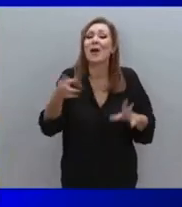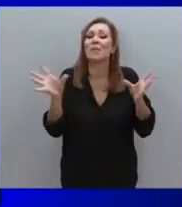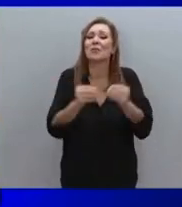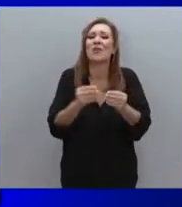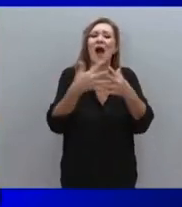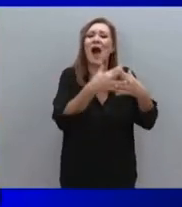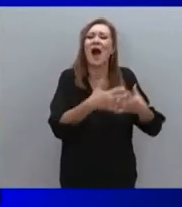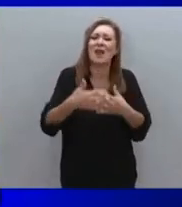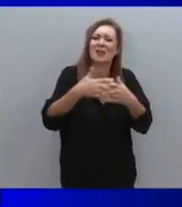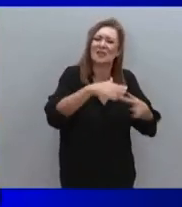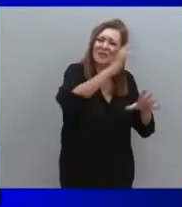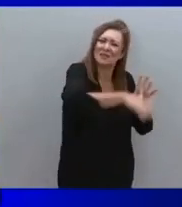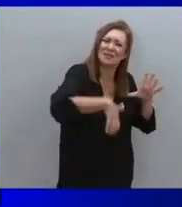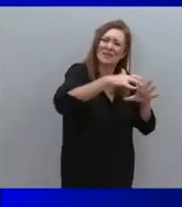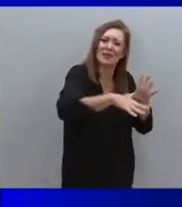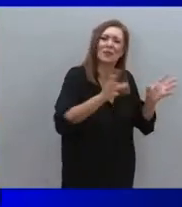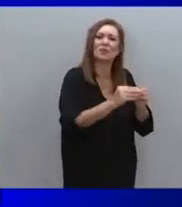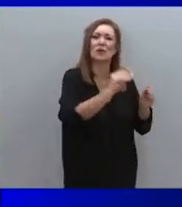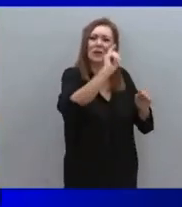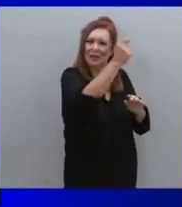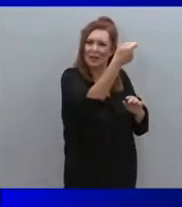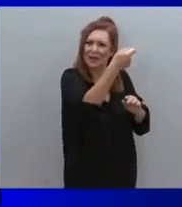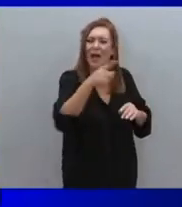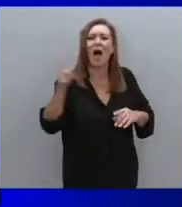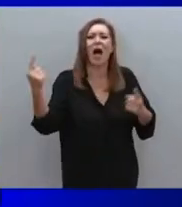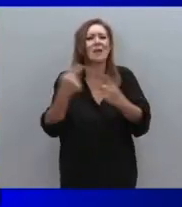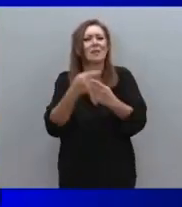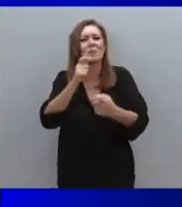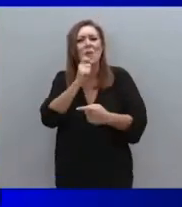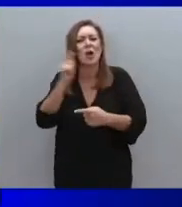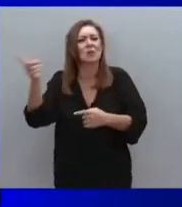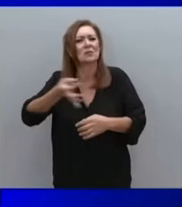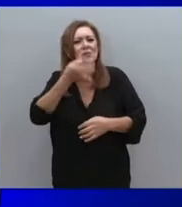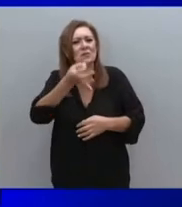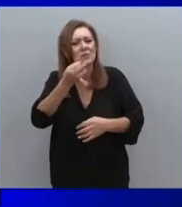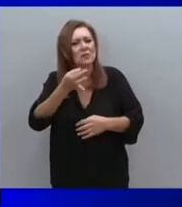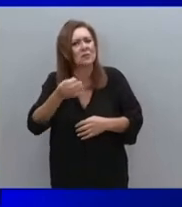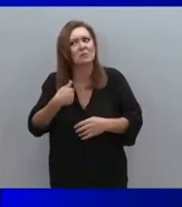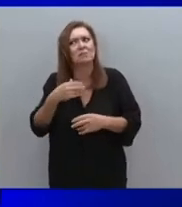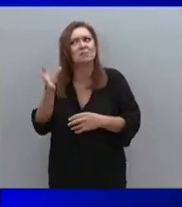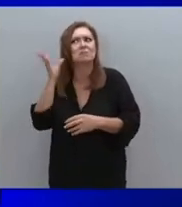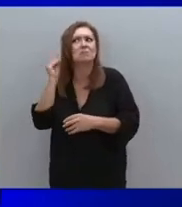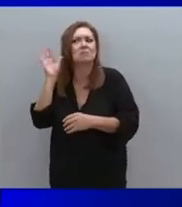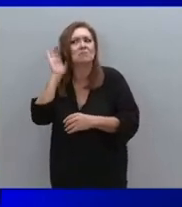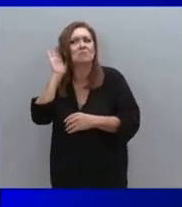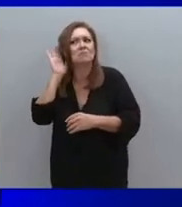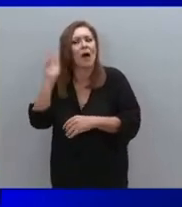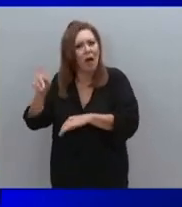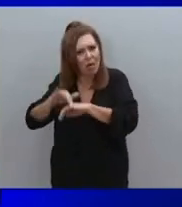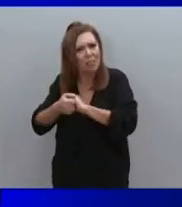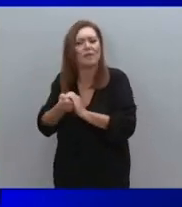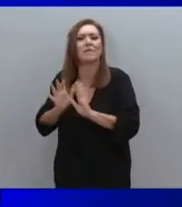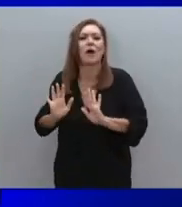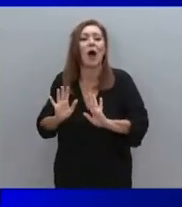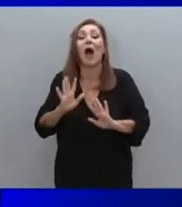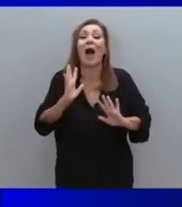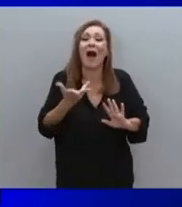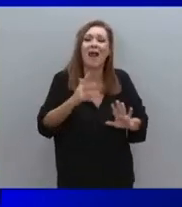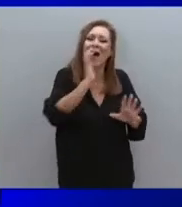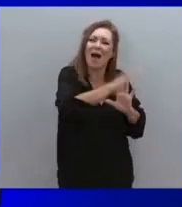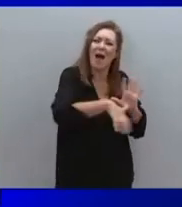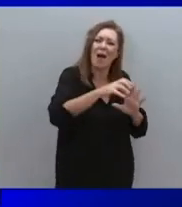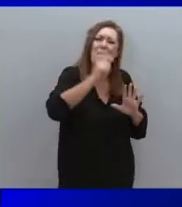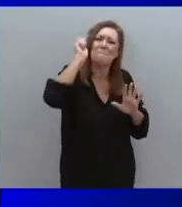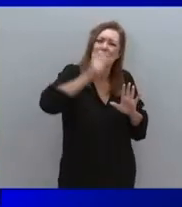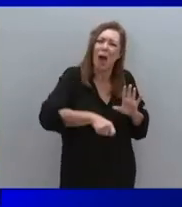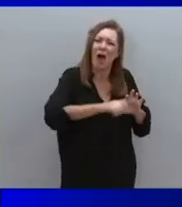Είναι ενδιαφέρουσα η κριτική της αντιπολίτευσης, η οποία βέβαια αποκρύπτει το γεγονός ότι σταδιακά η παραγωγή λιγνήτη μειώνεται στη χώρα μας εδώ